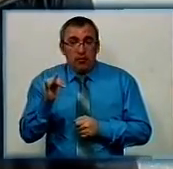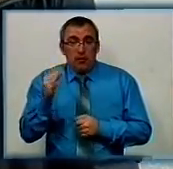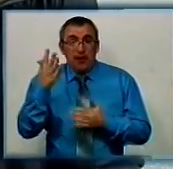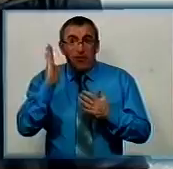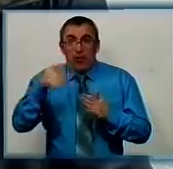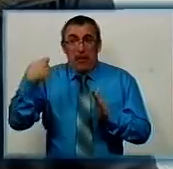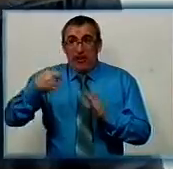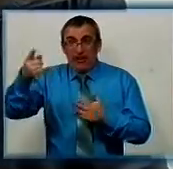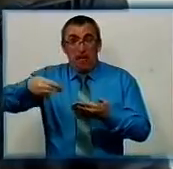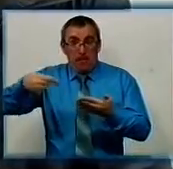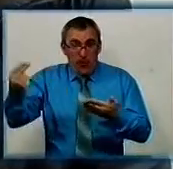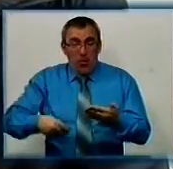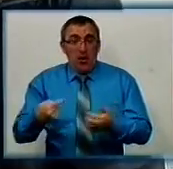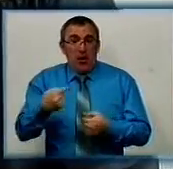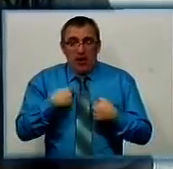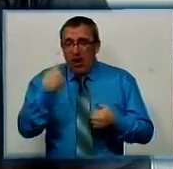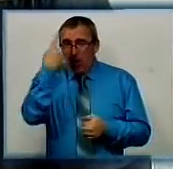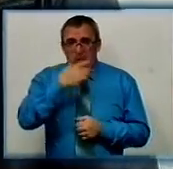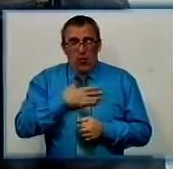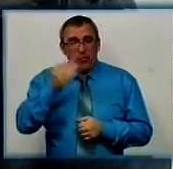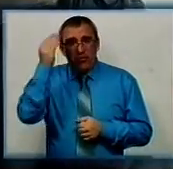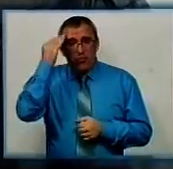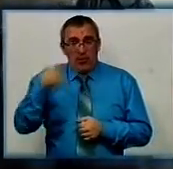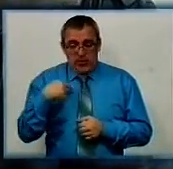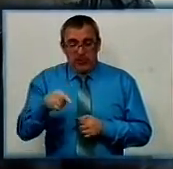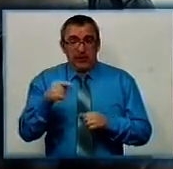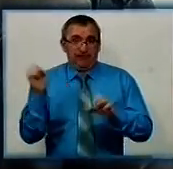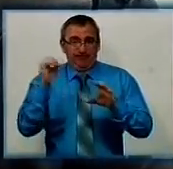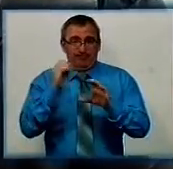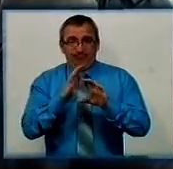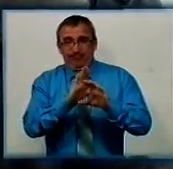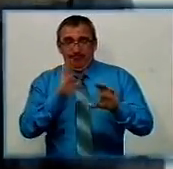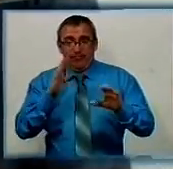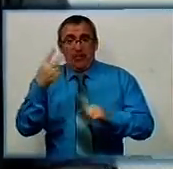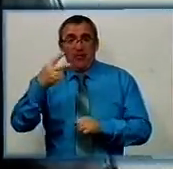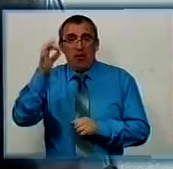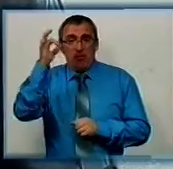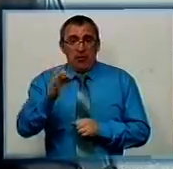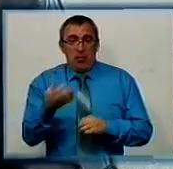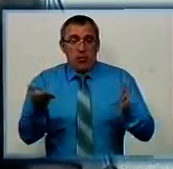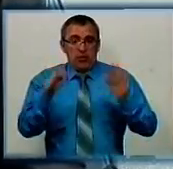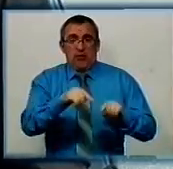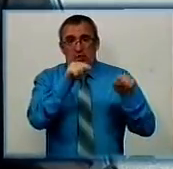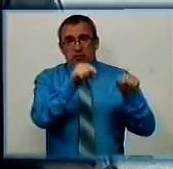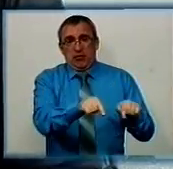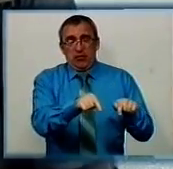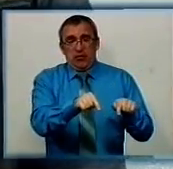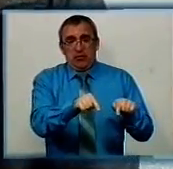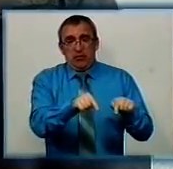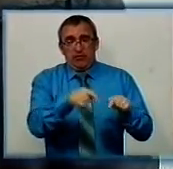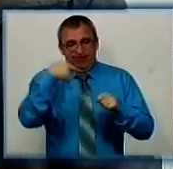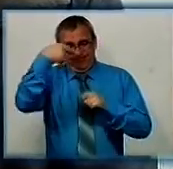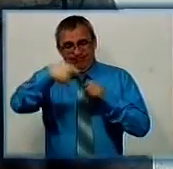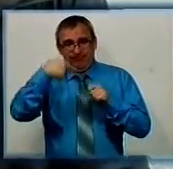президент підпишет, я, особисто, моє мнение, я ось тут загружусь і 20% залишаю ось тут. Зніму це все на